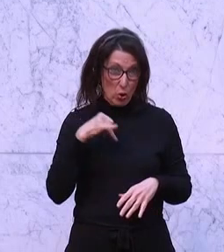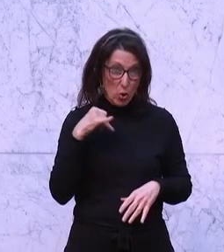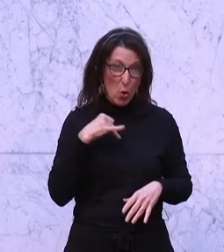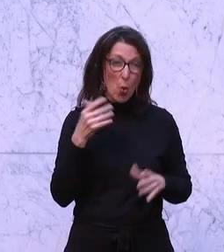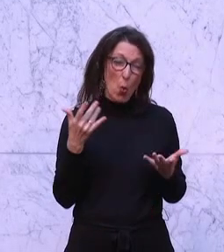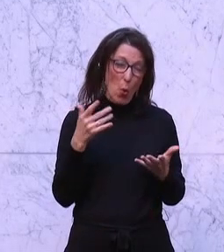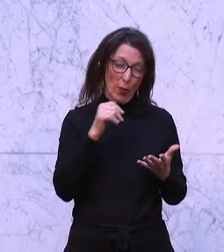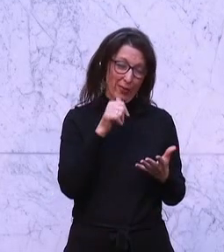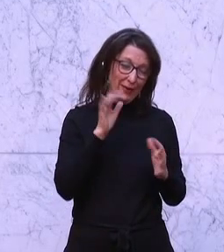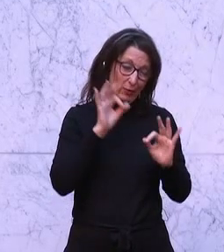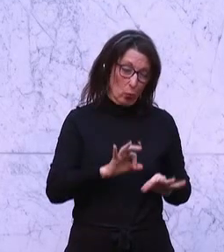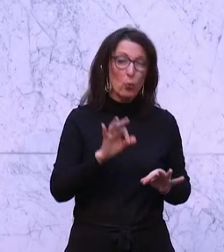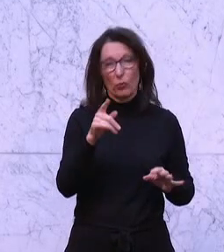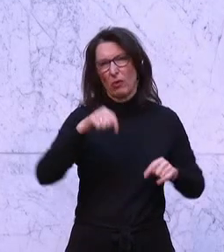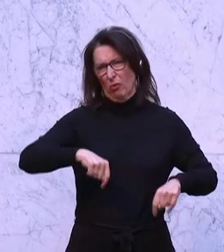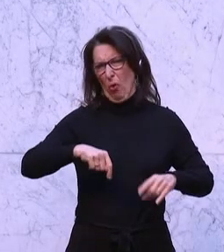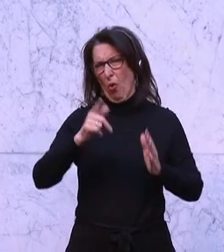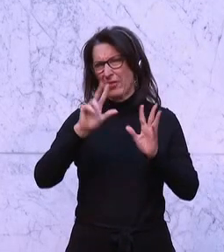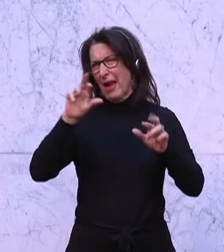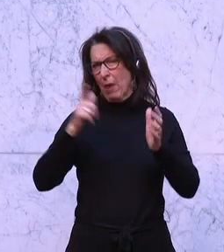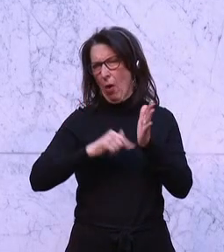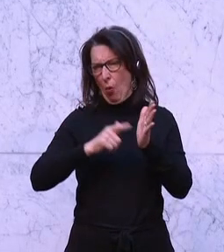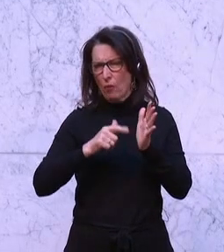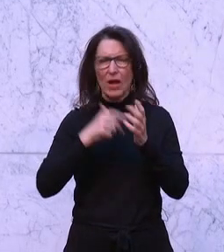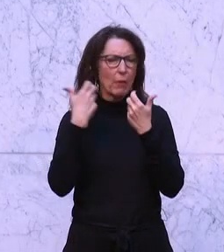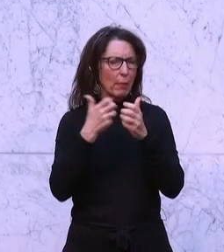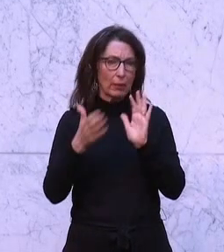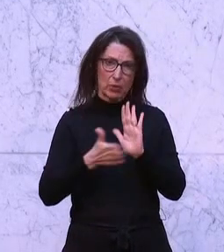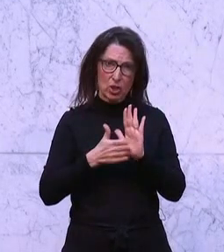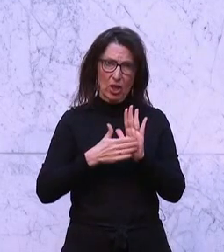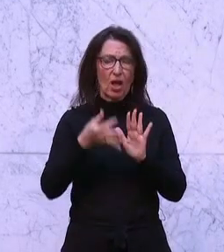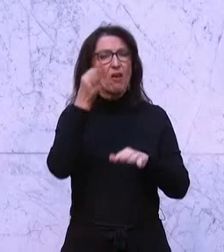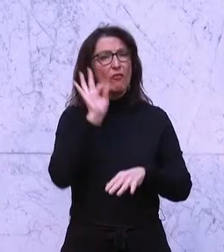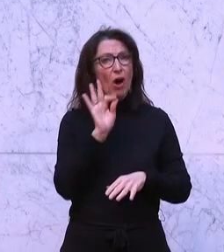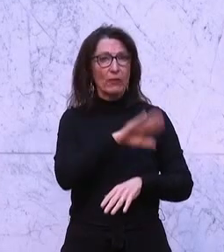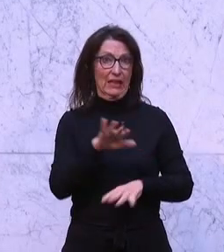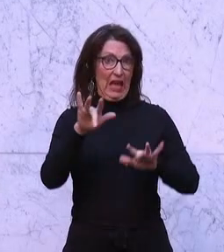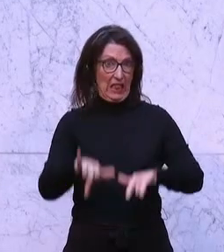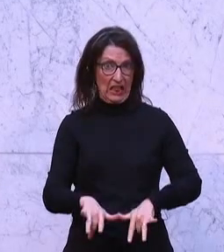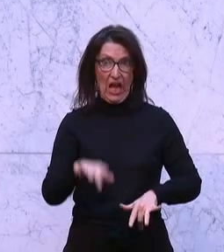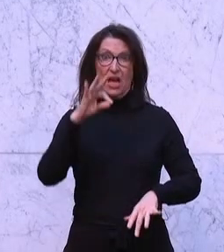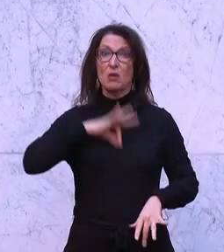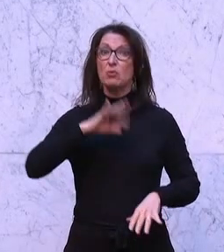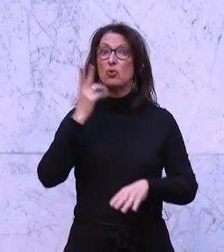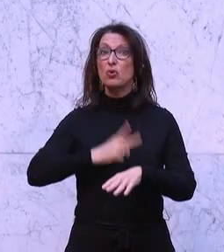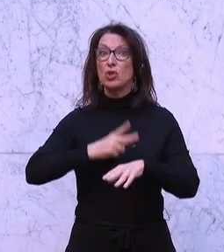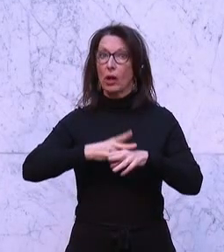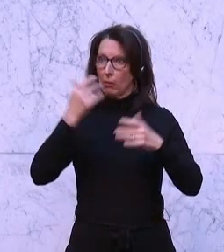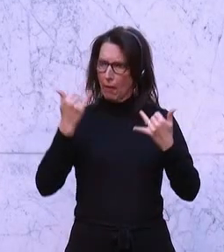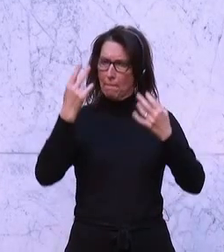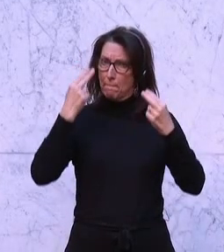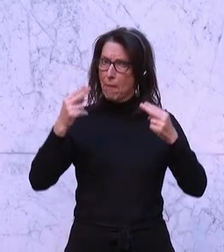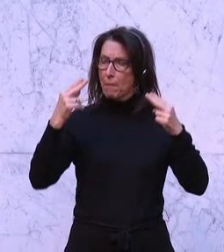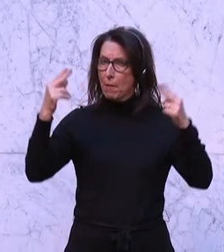sehr oft. Aber es wird im Bericht ganz klar bestätigt, dass bei Frauen und Müttern die Zahl der psychischen Erkrankungen stark ansteigt.